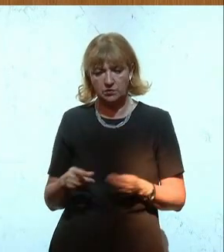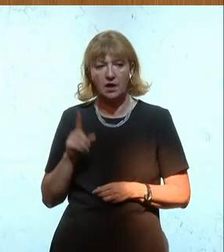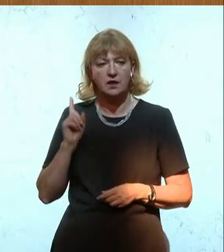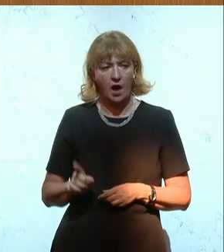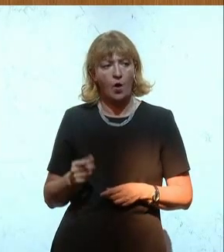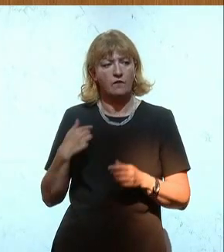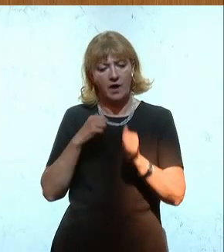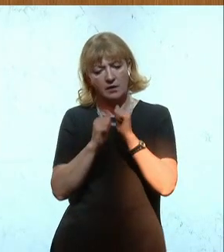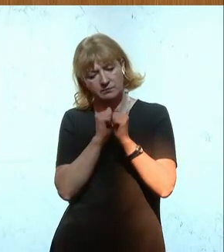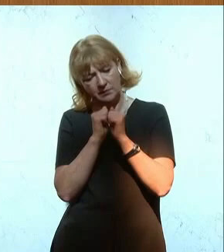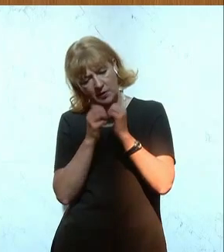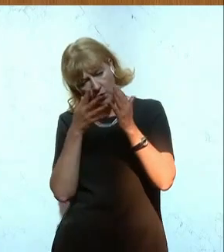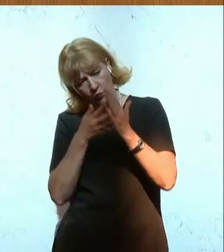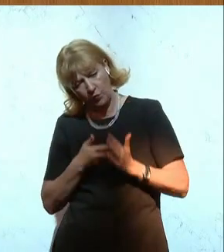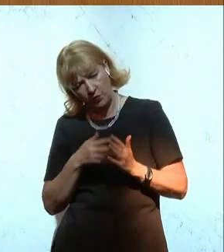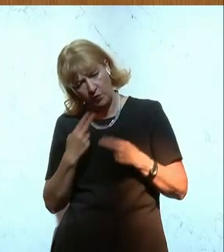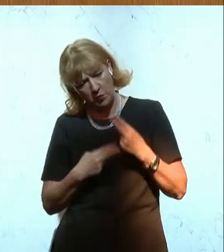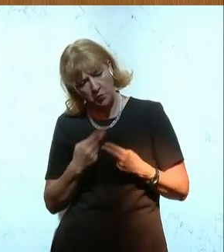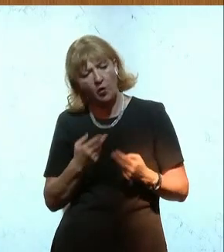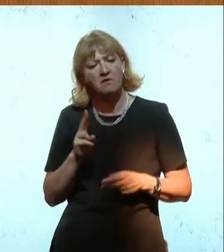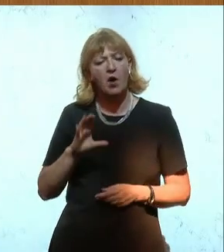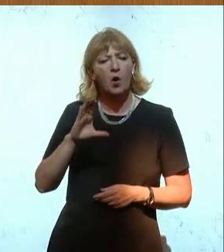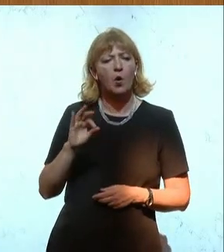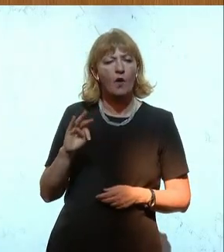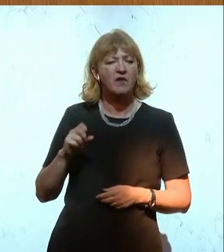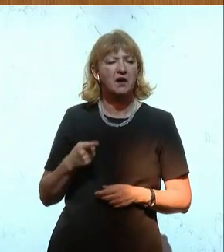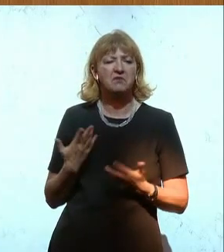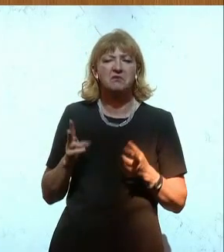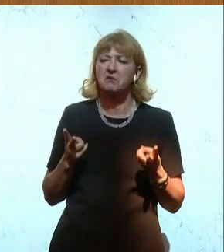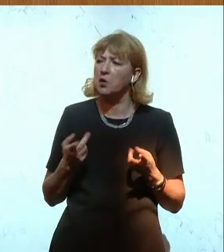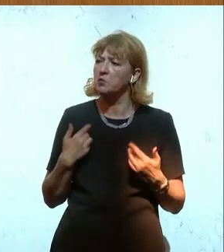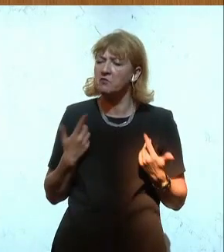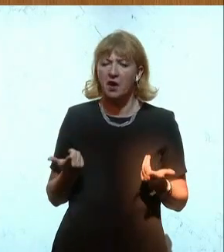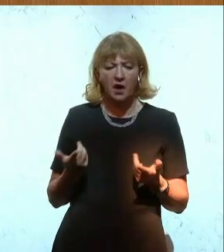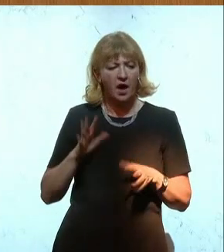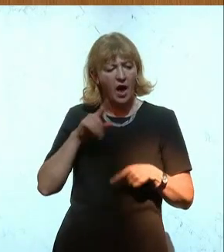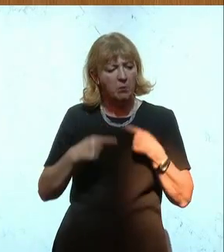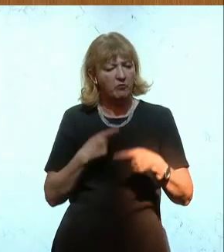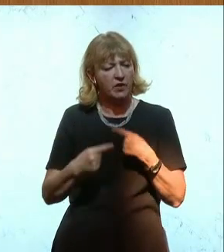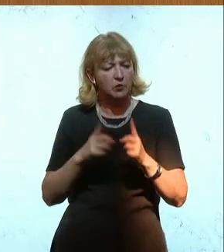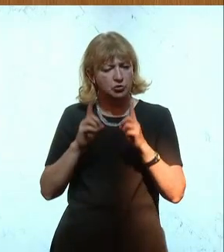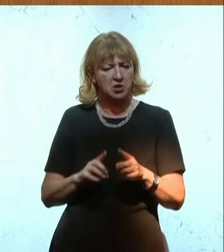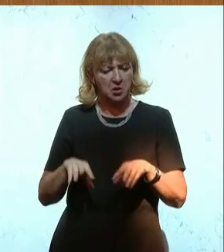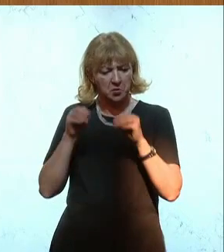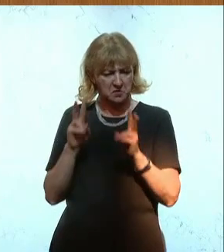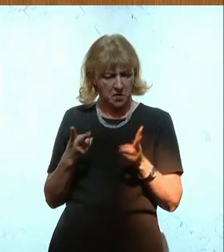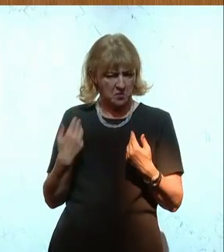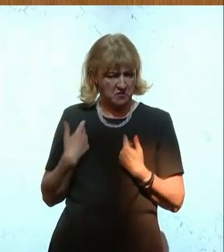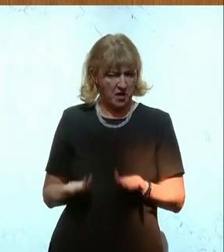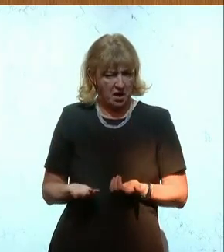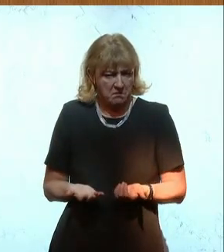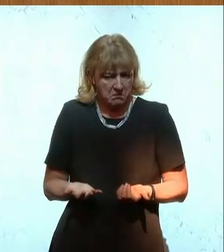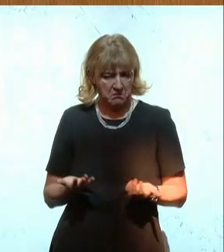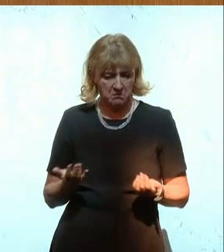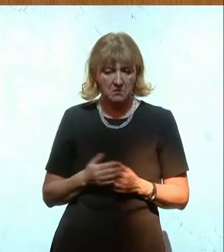unklar, wozu mit der Kovac überhaupt eine neue Abwicklungsstelle gegründet wurde. Man